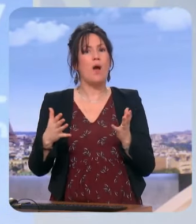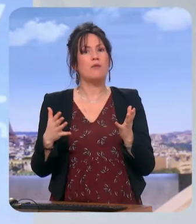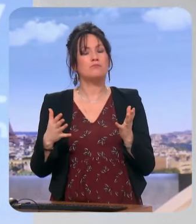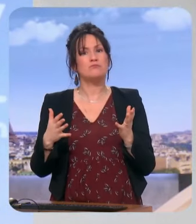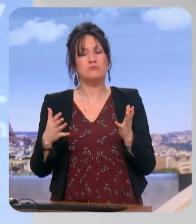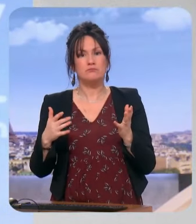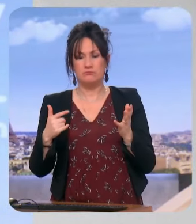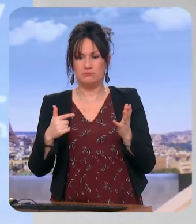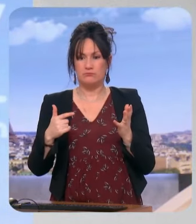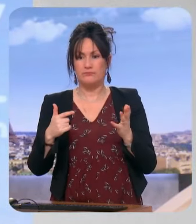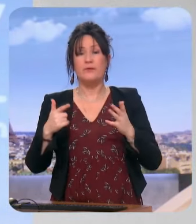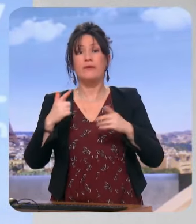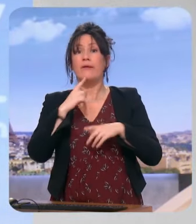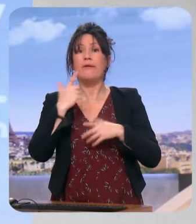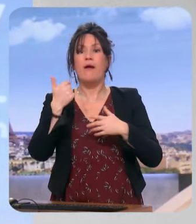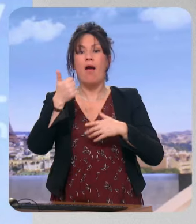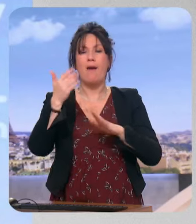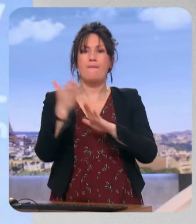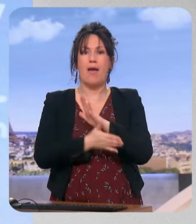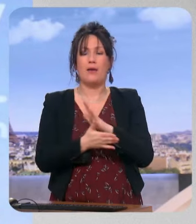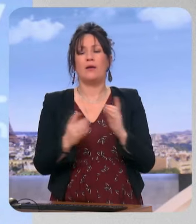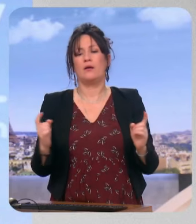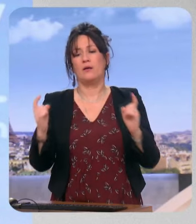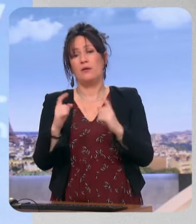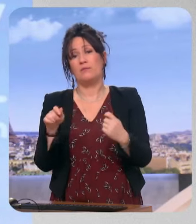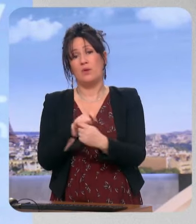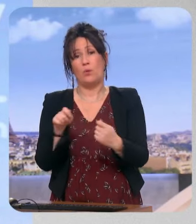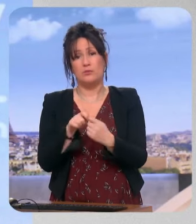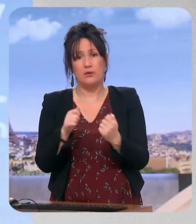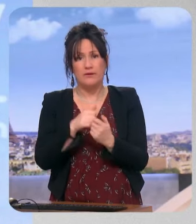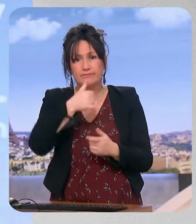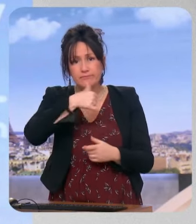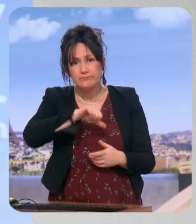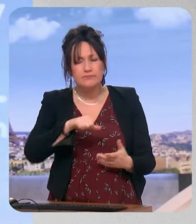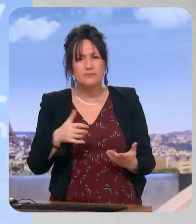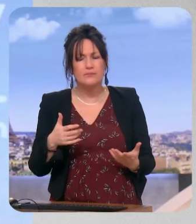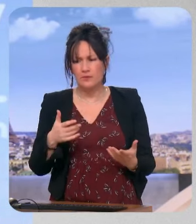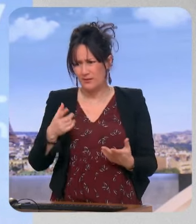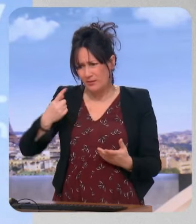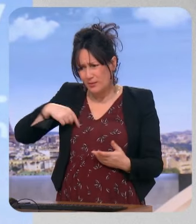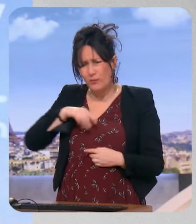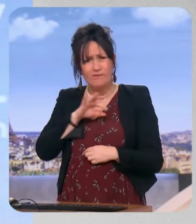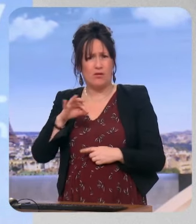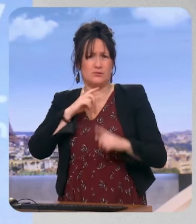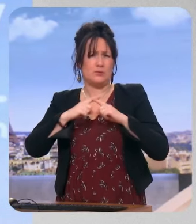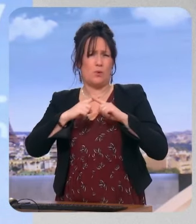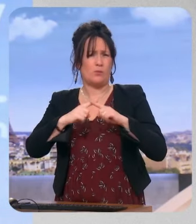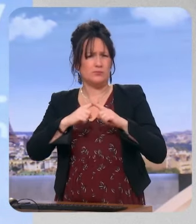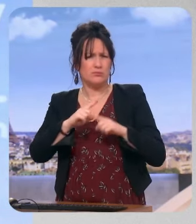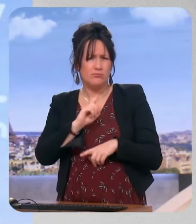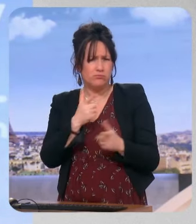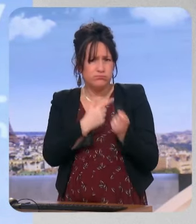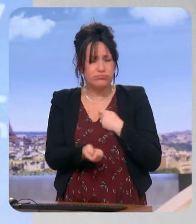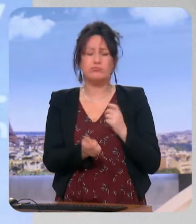autour d'une table et pour négocier selon leurs propres intérêts ce qu'ils peuvent négocier. Et ce n pas à nous de négocier ni à la place des Russes ni à la place des Ukrainiens.